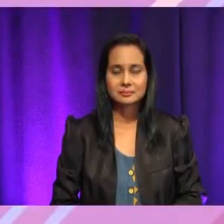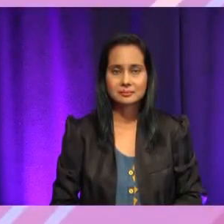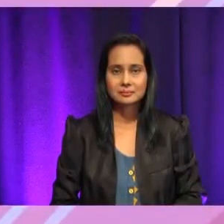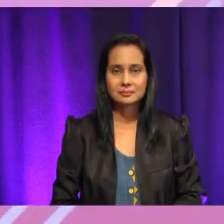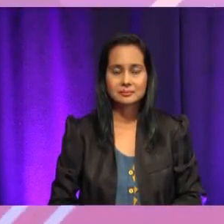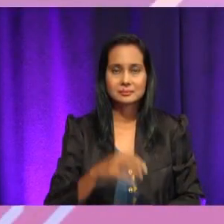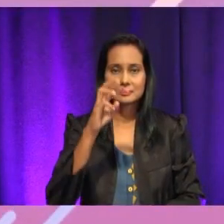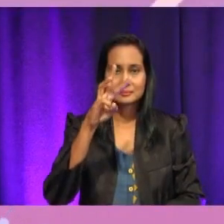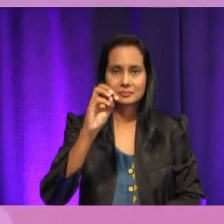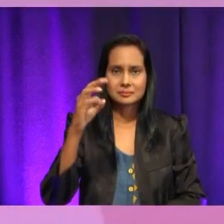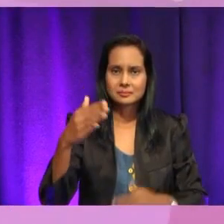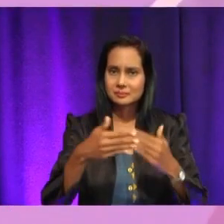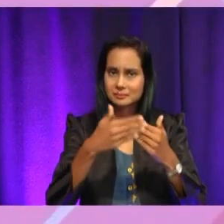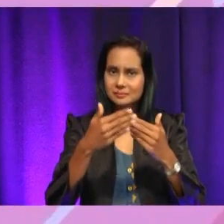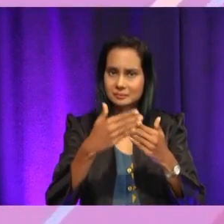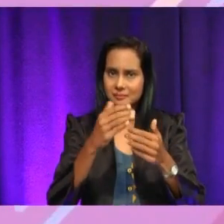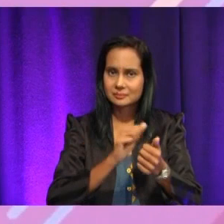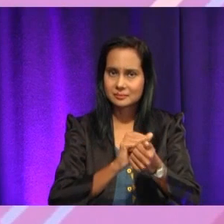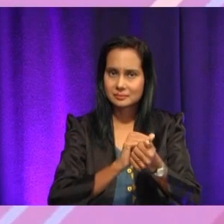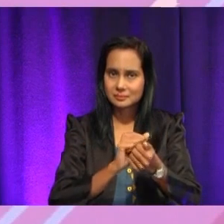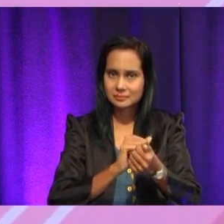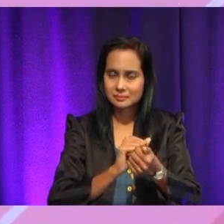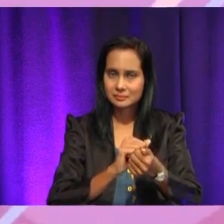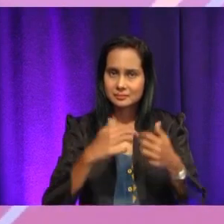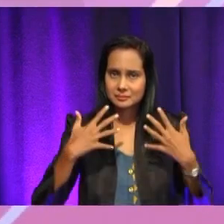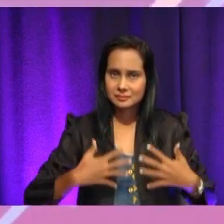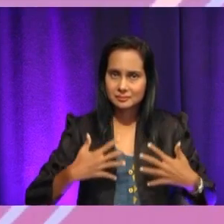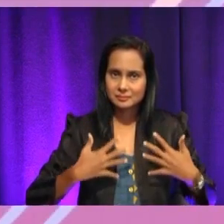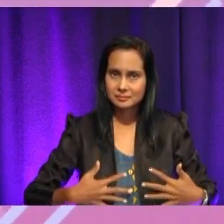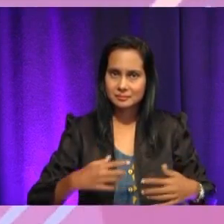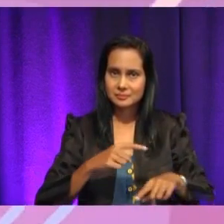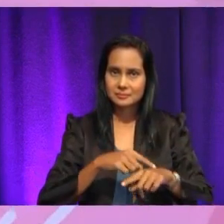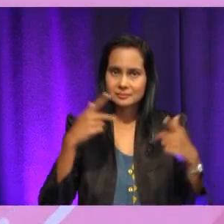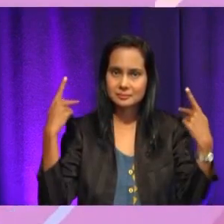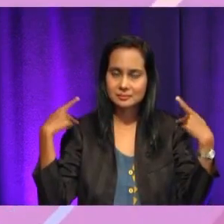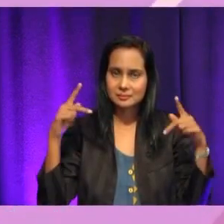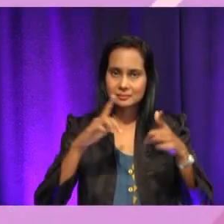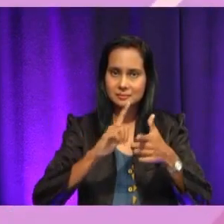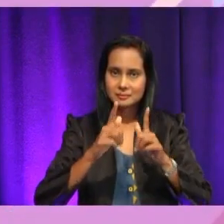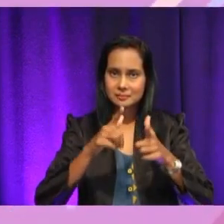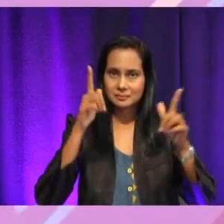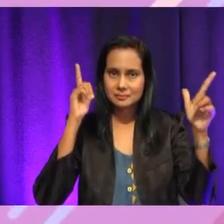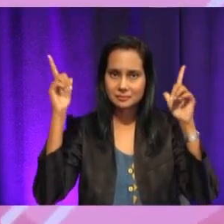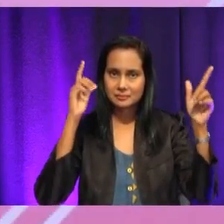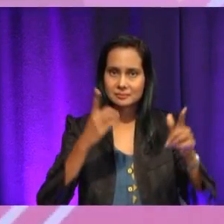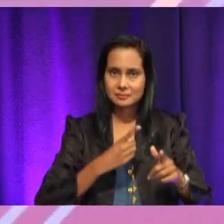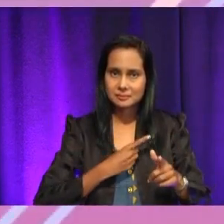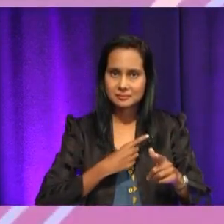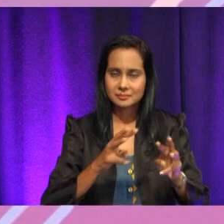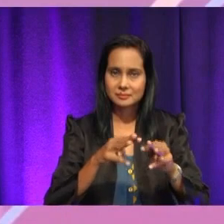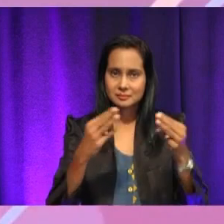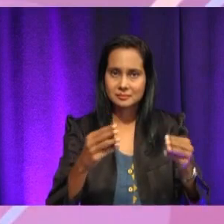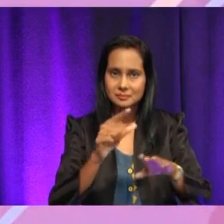Wah, mudahnya mencuci pakaian di kedai dobi layan diri. Menu penggunaan yang